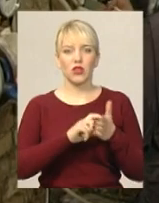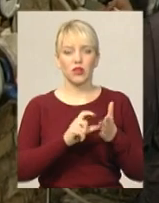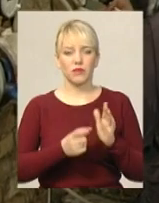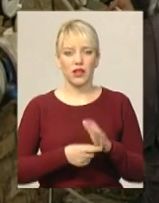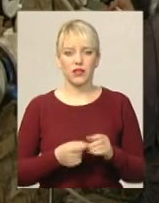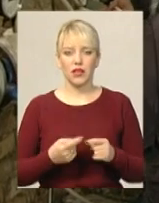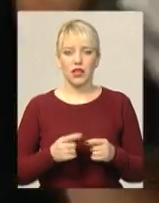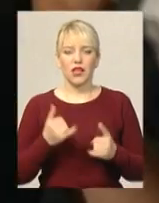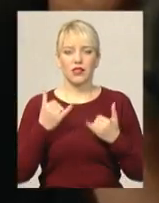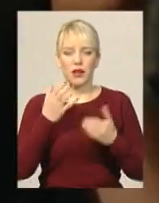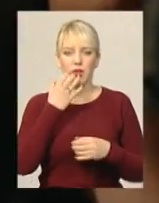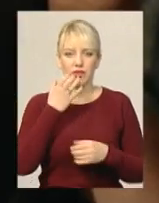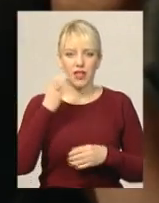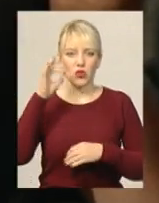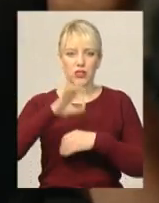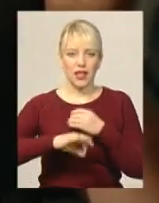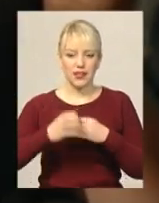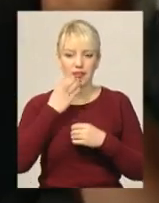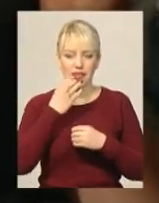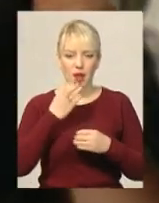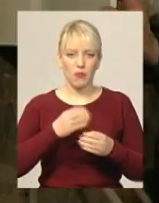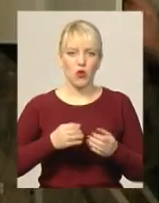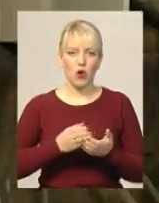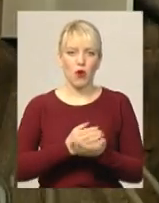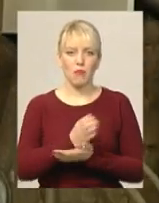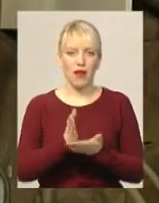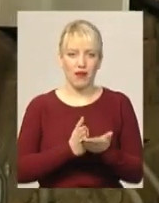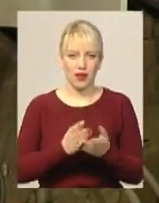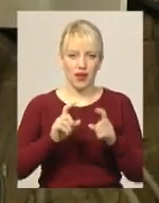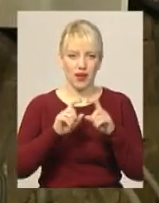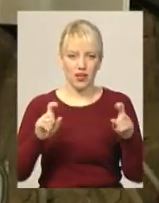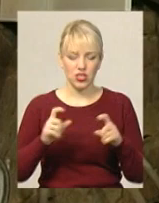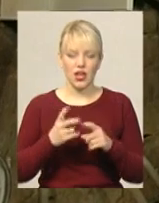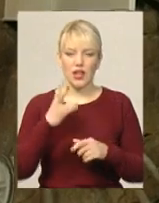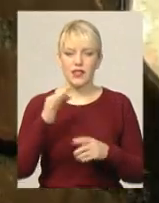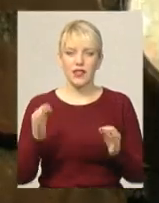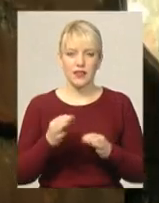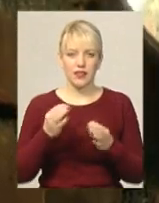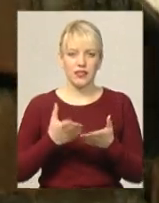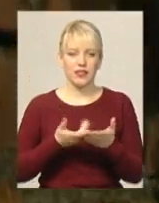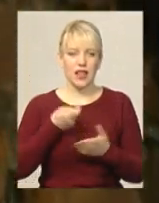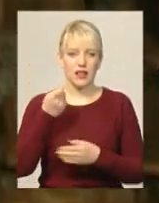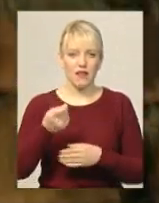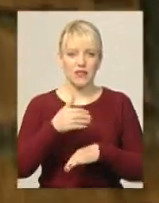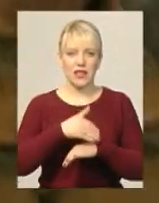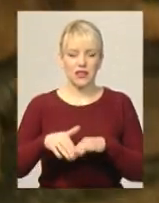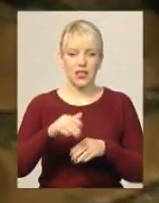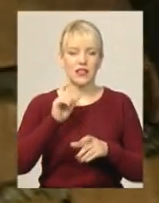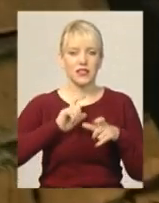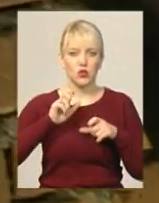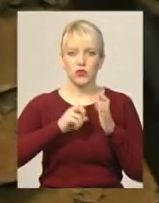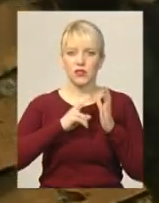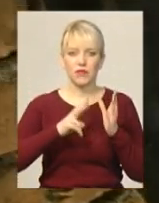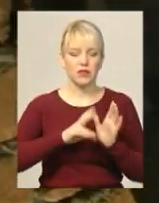-західних тепломереж, що обслуговують цей район, жодної заяви від мешканців інститутської 17 з цього приводу не надходило Запевняє головний